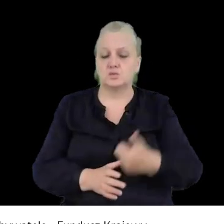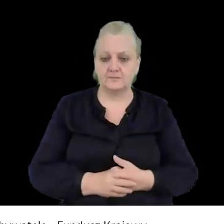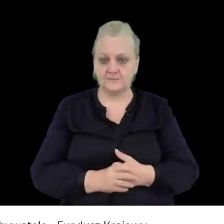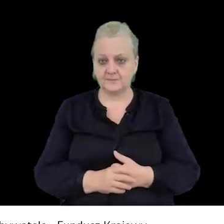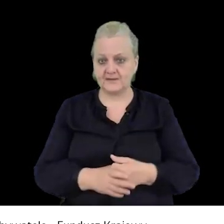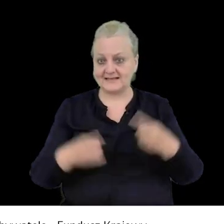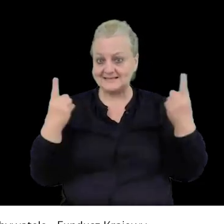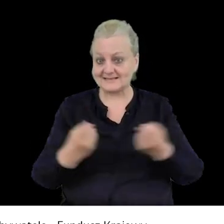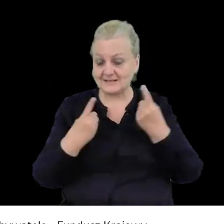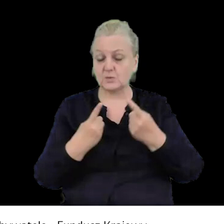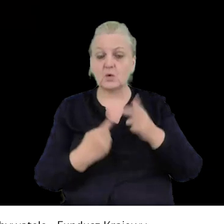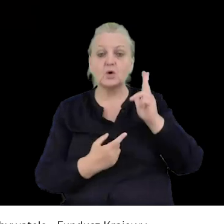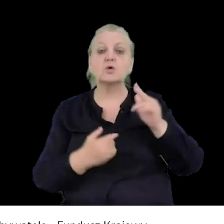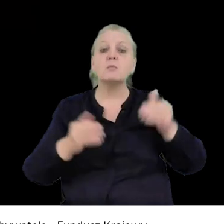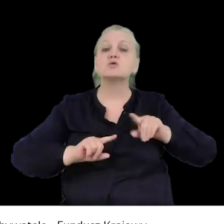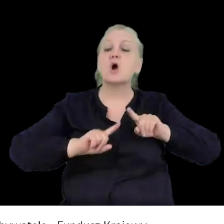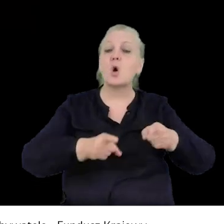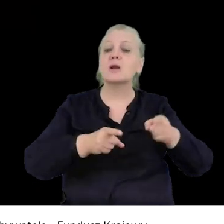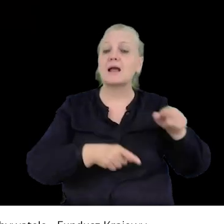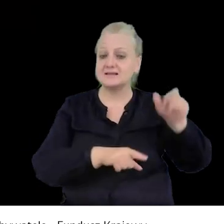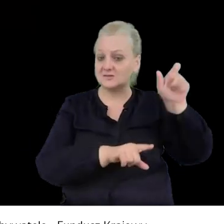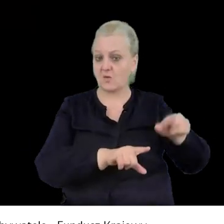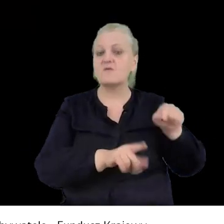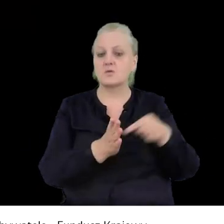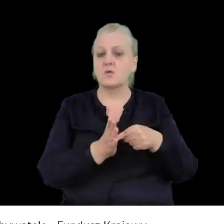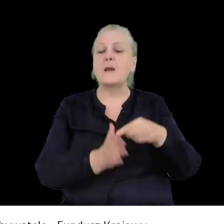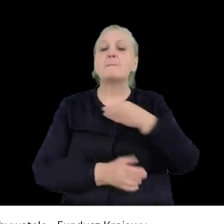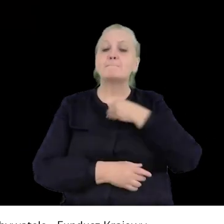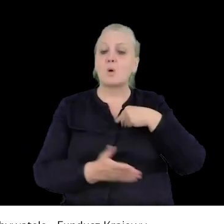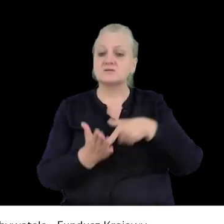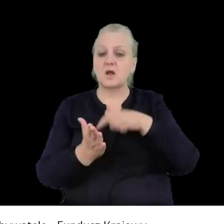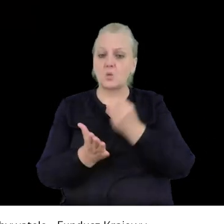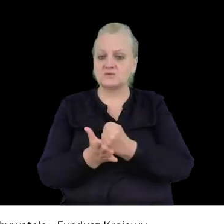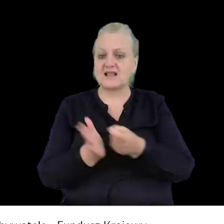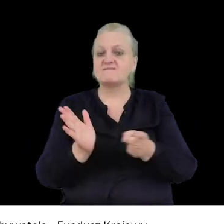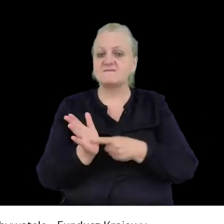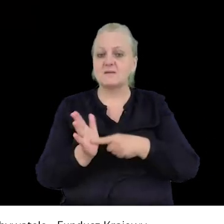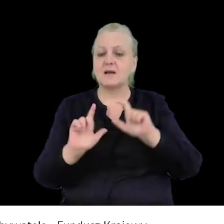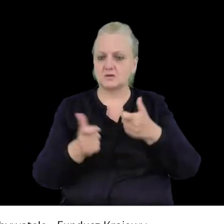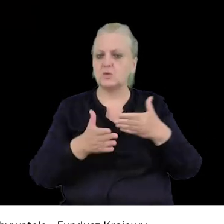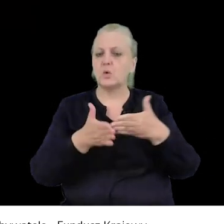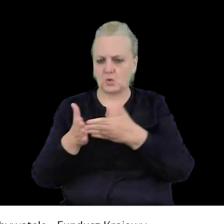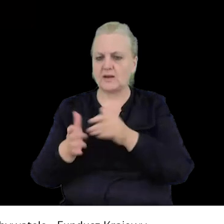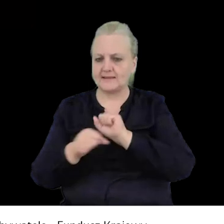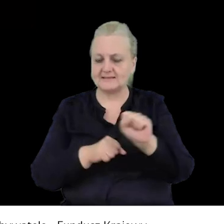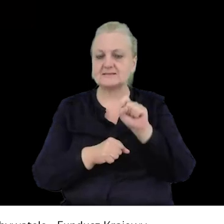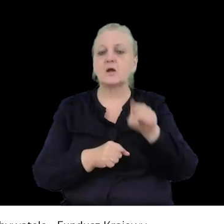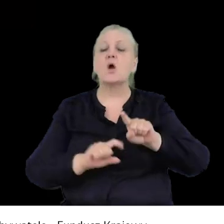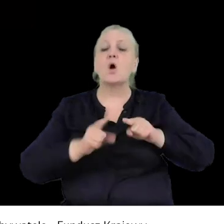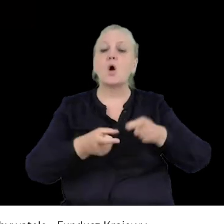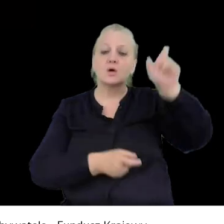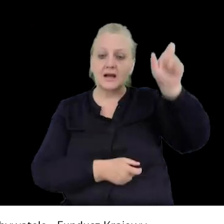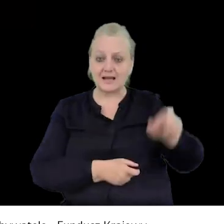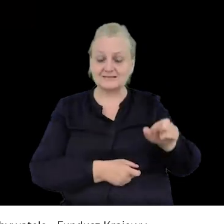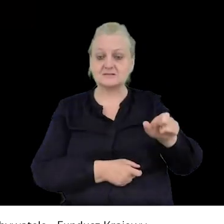przypadku tego, kto może organizować zgromadzenie, bo tutaj polska ustawa nakłada ograniczenie, że organizatorem czy